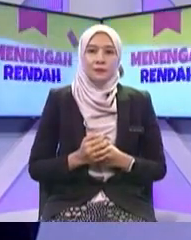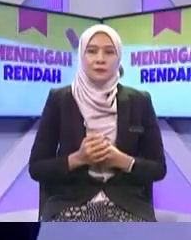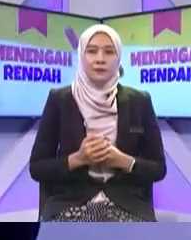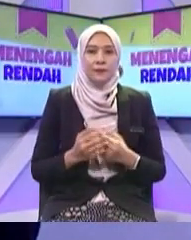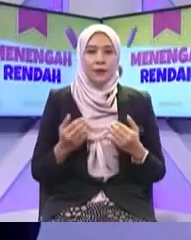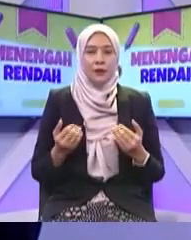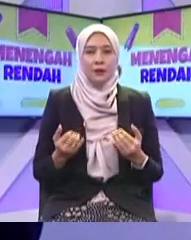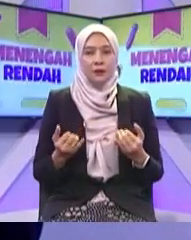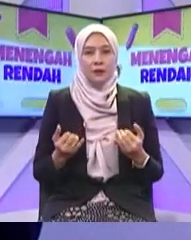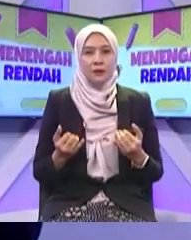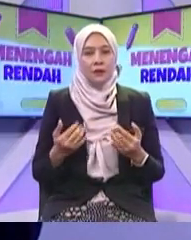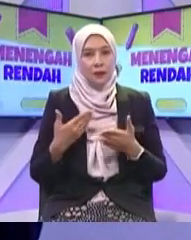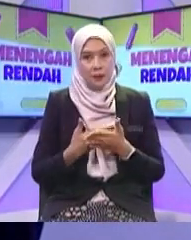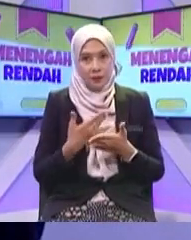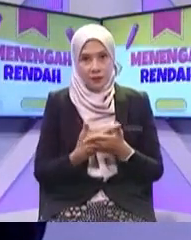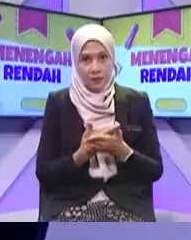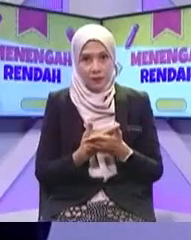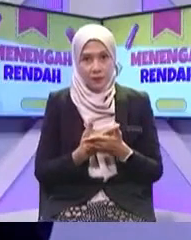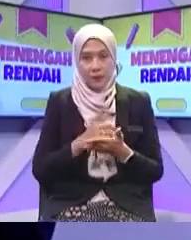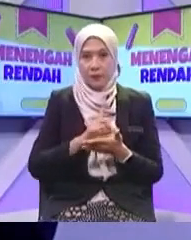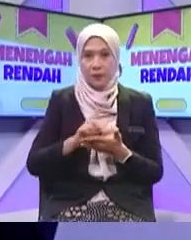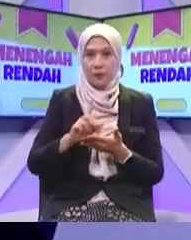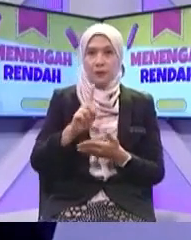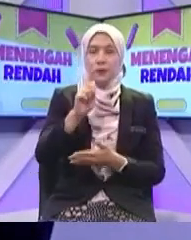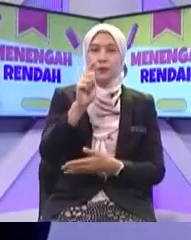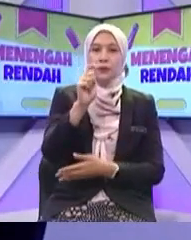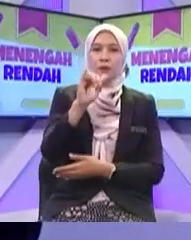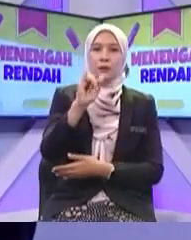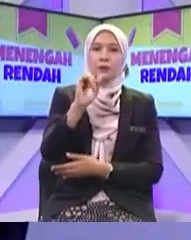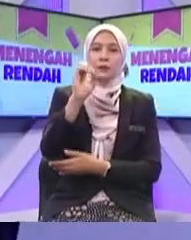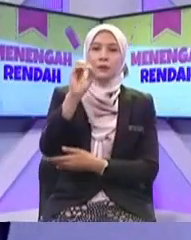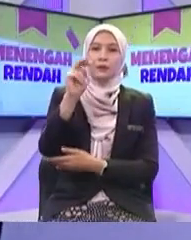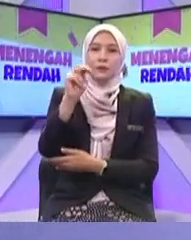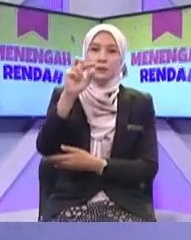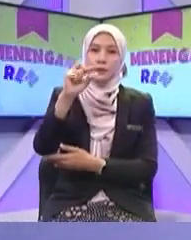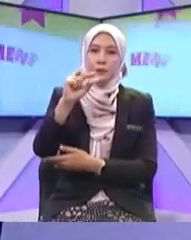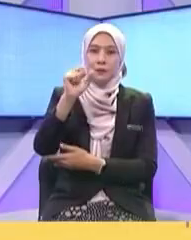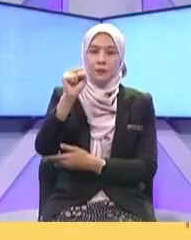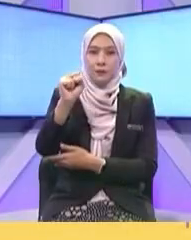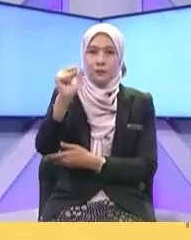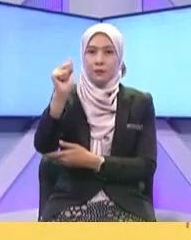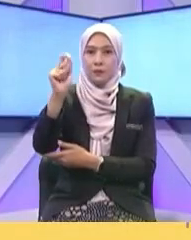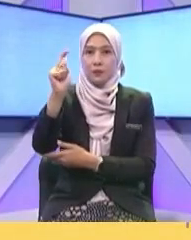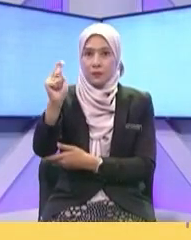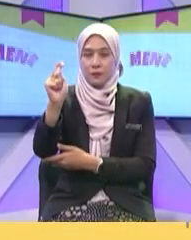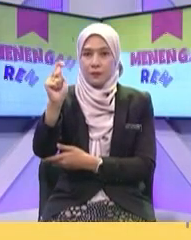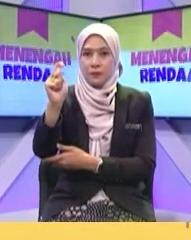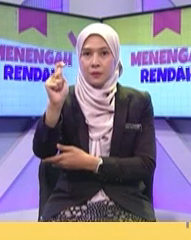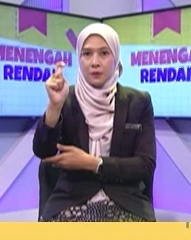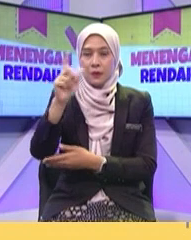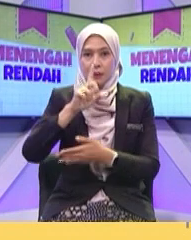Satelit yang dinamakan Sebagai Tiong Sat 1 Tiong Sat 1 Tiong Sat 1 Pada September 26 September 2000